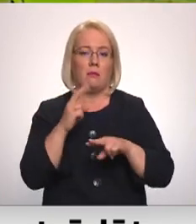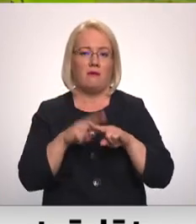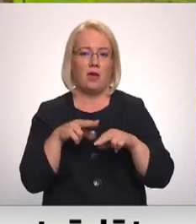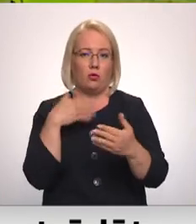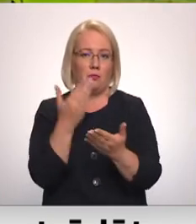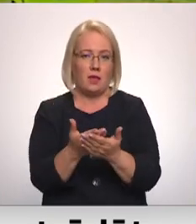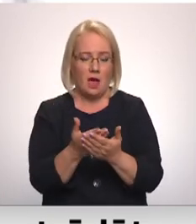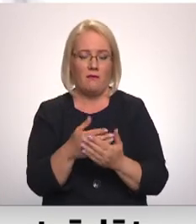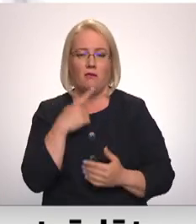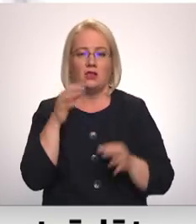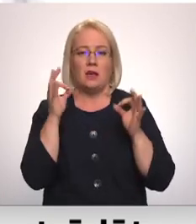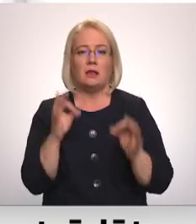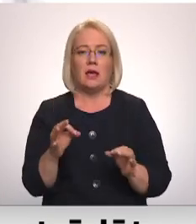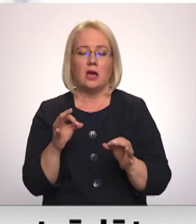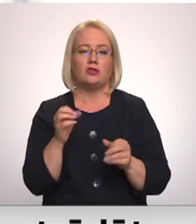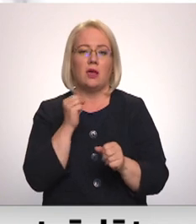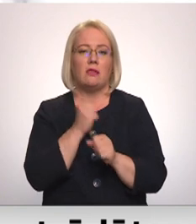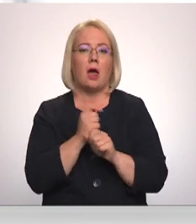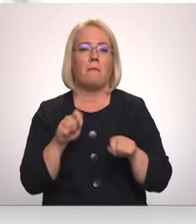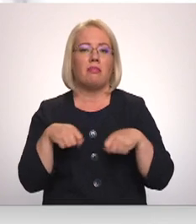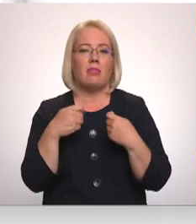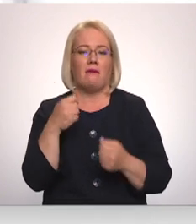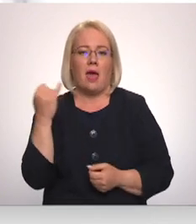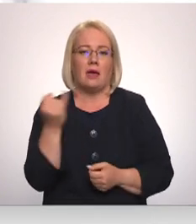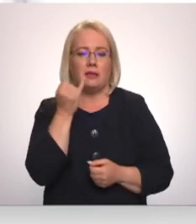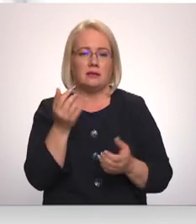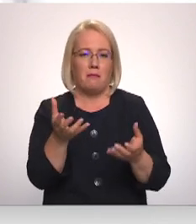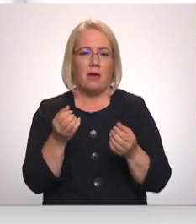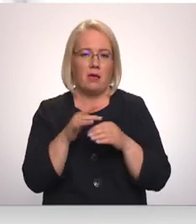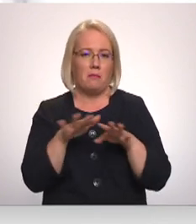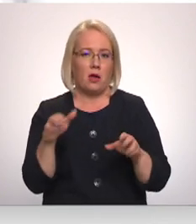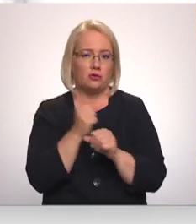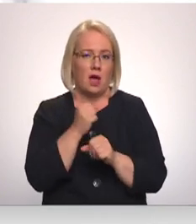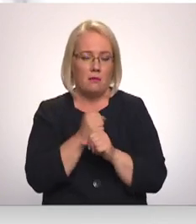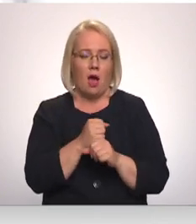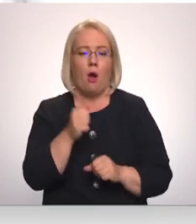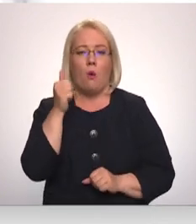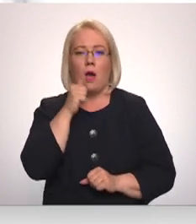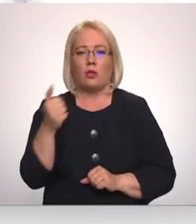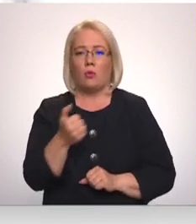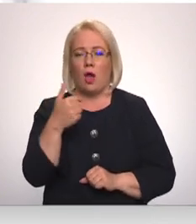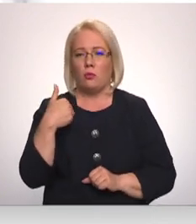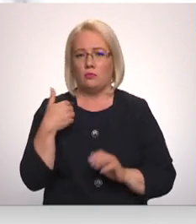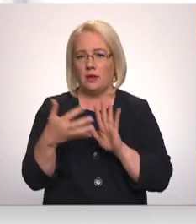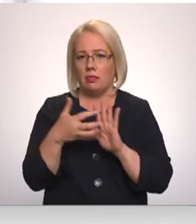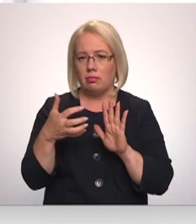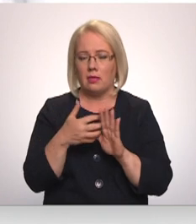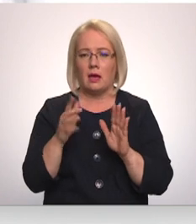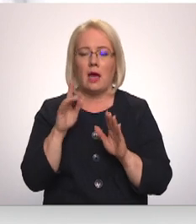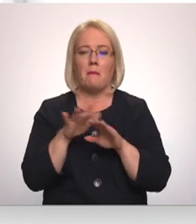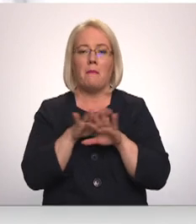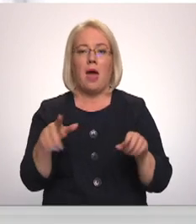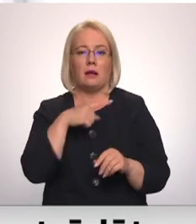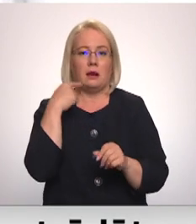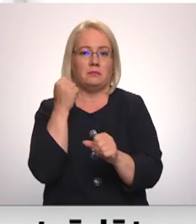Necerēt lielu tieši darba devēja interesi. Tas ir vienmēr tas, kas mums katru gadu ir trūcis, kad ir ļoti liels šis bērnu